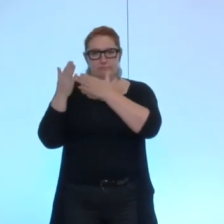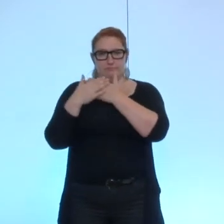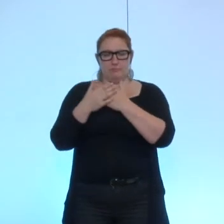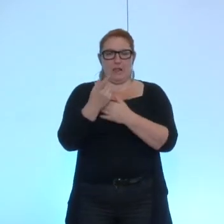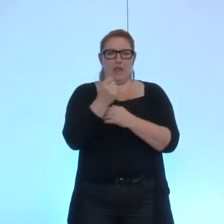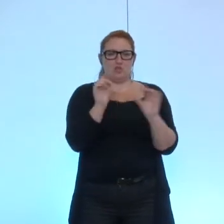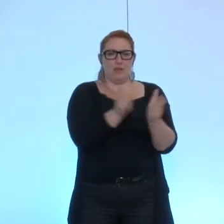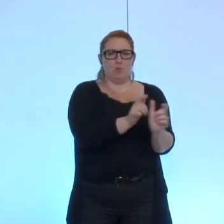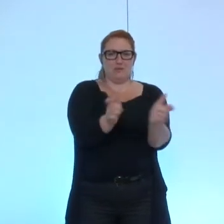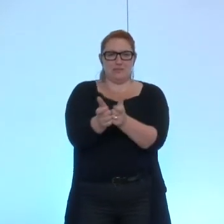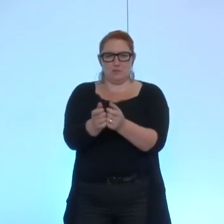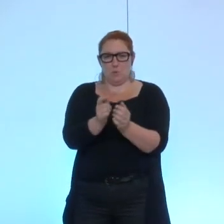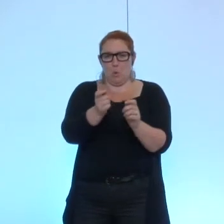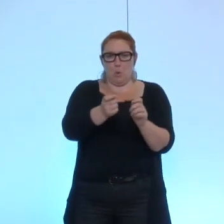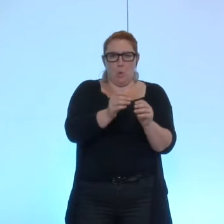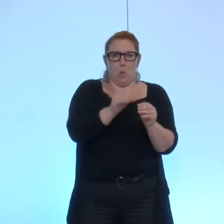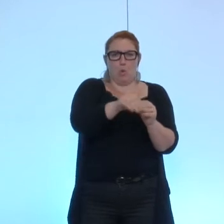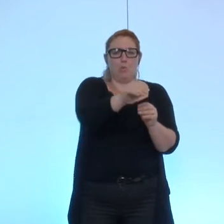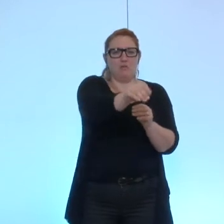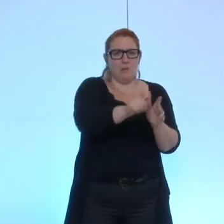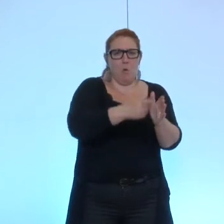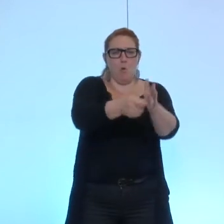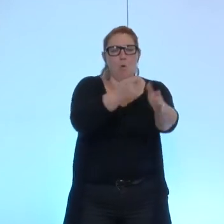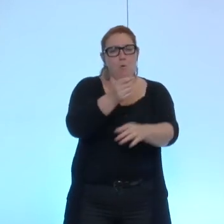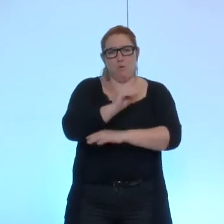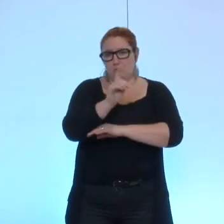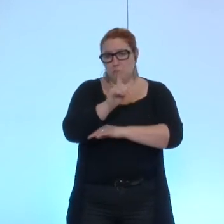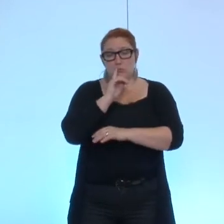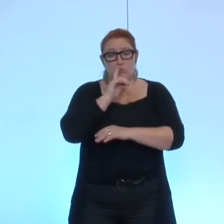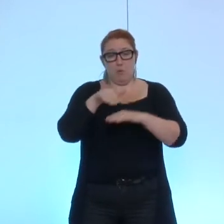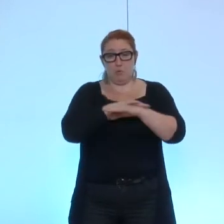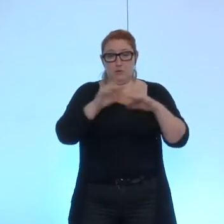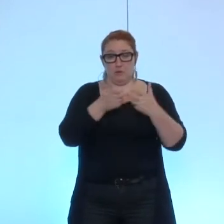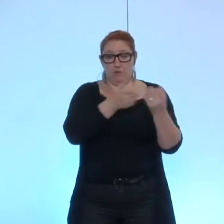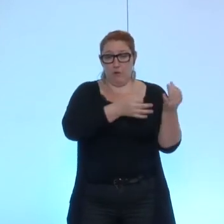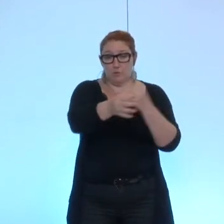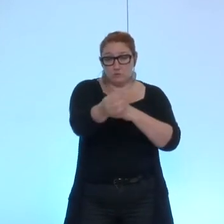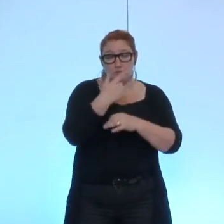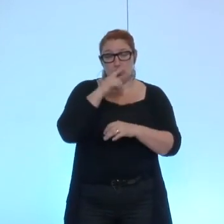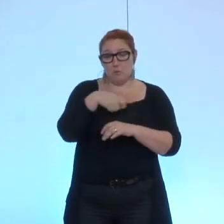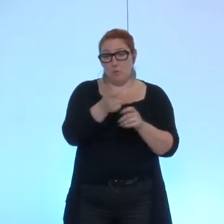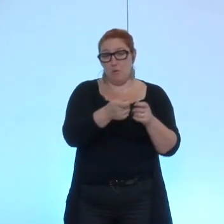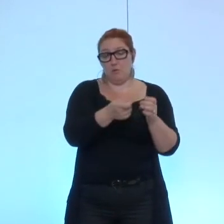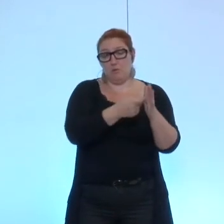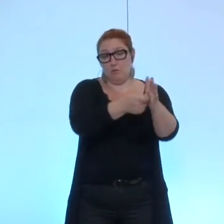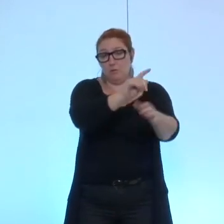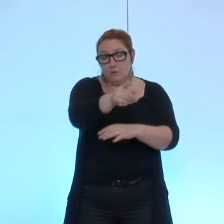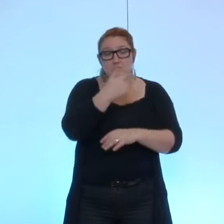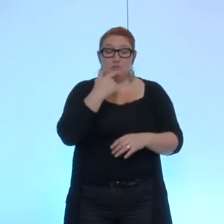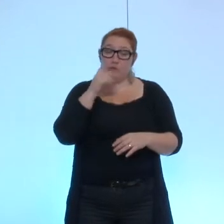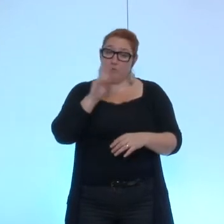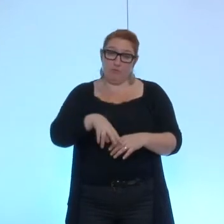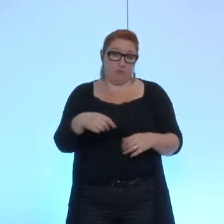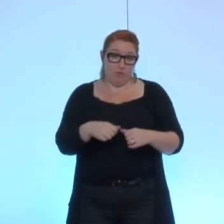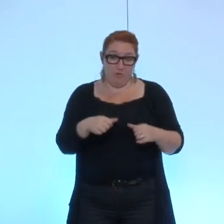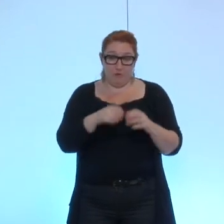à politique tarifaire constante donc en gros on nous annonce qu'il va falloir augmenter les prix qui ont déjà